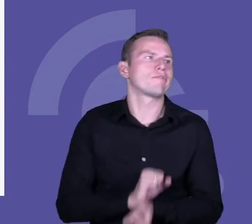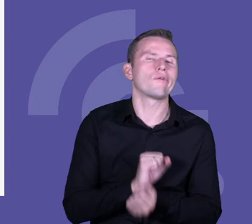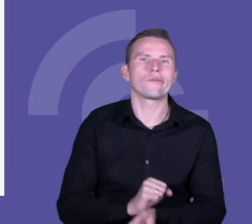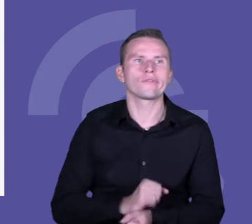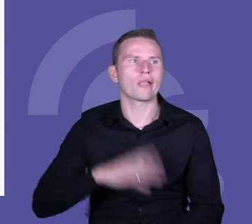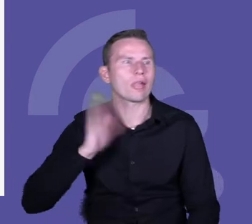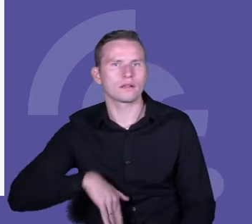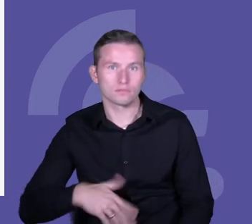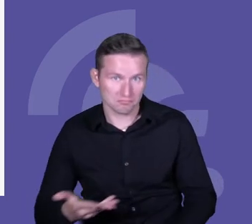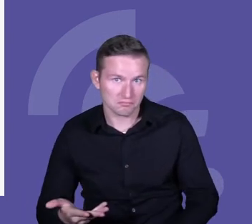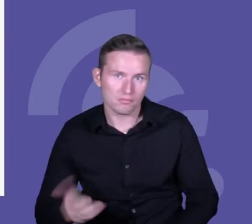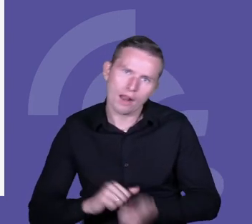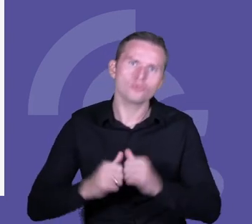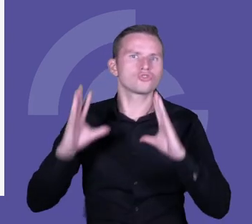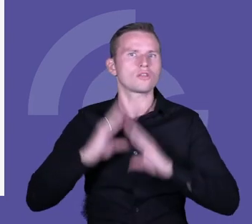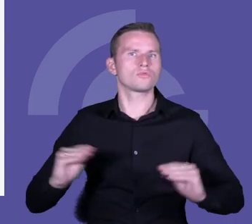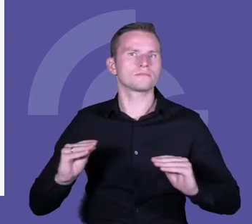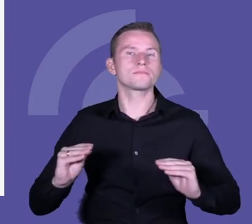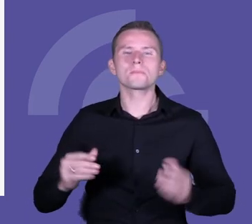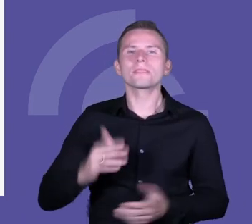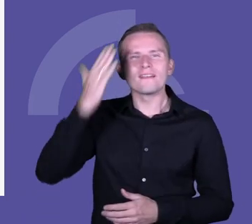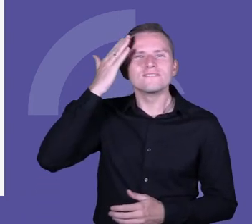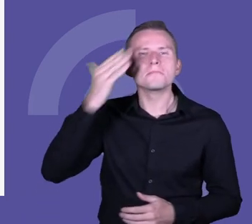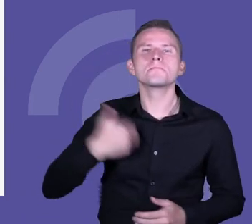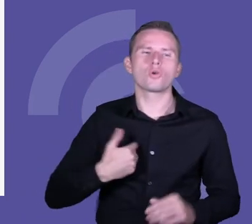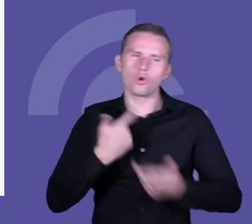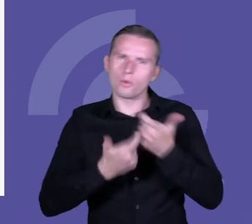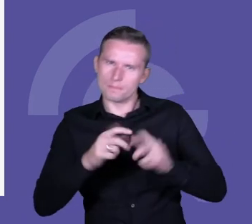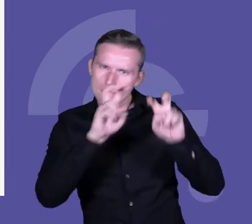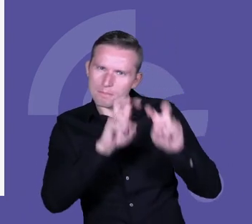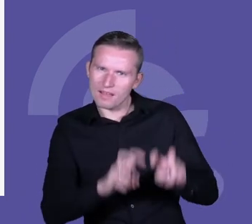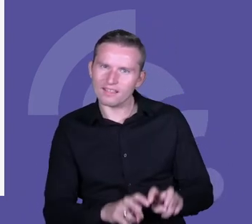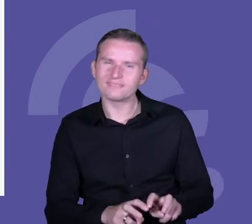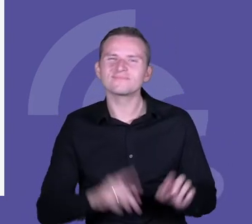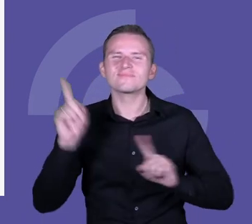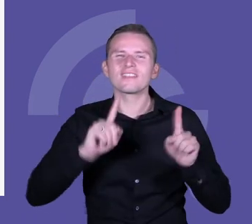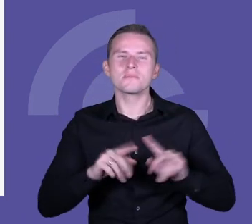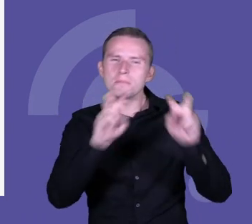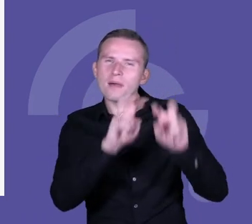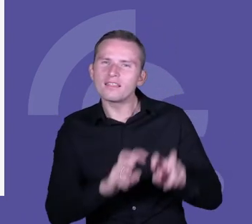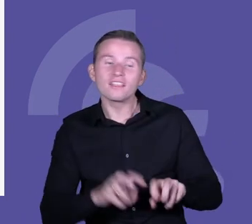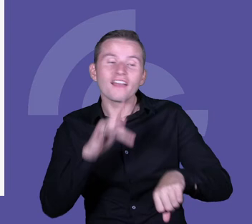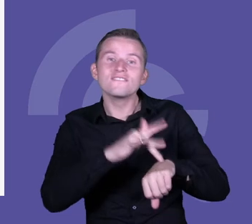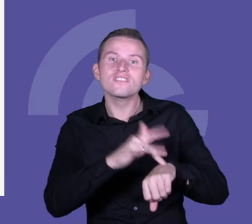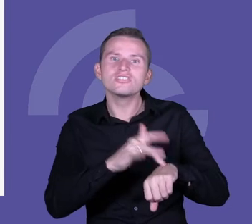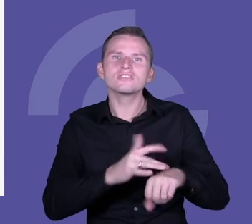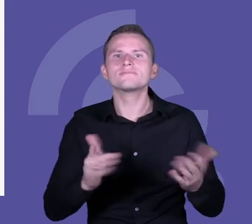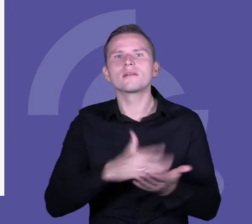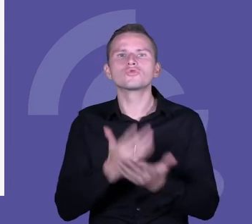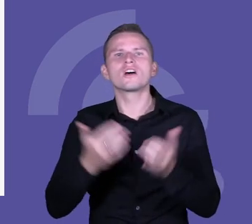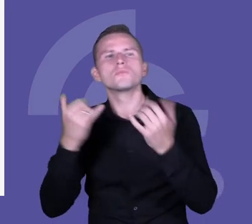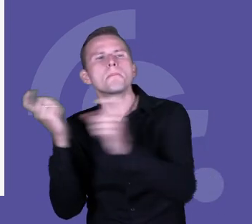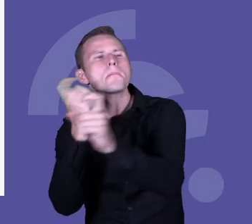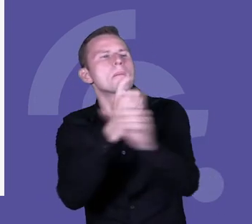średnia szkoła pod tym względem? Jak my robiliśmy te badania, to bardzo wyraźnie, bo tak się lubi w takich badaniach pokazywać średnią. Gdzie jest Polska na tle innych